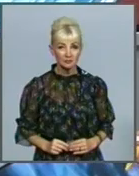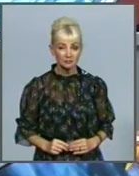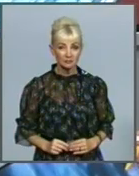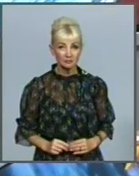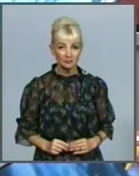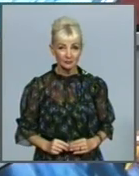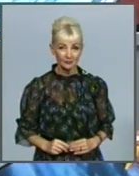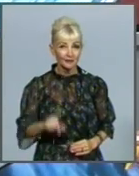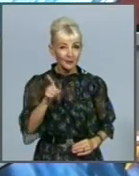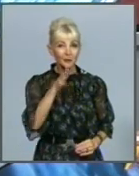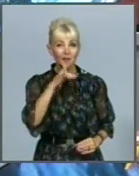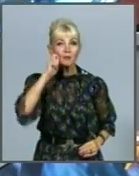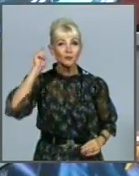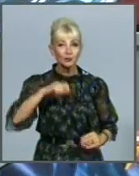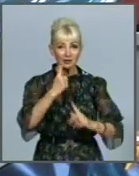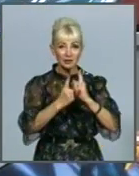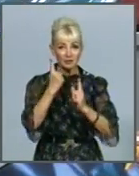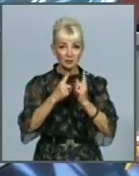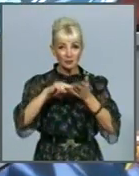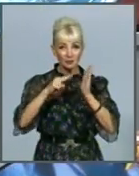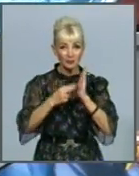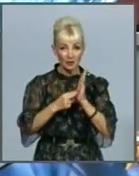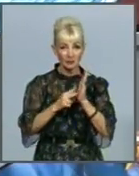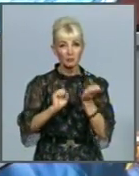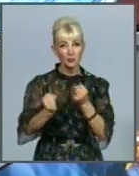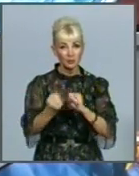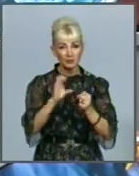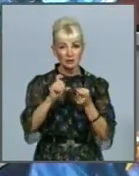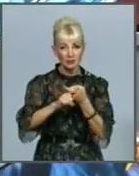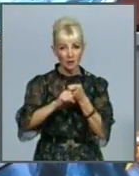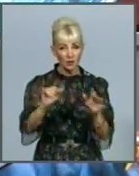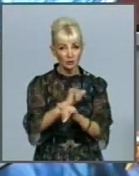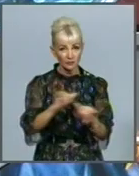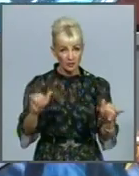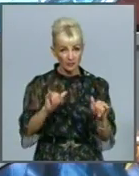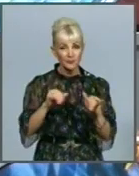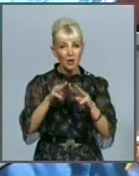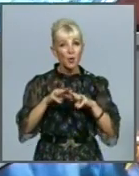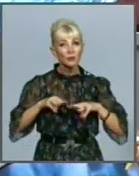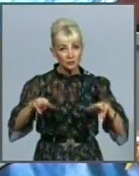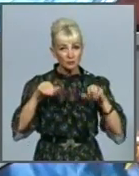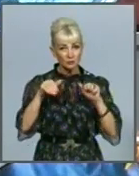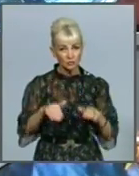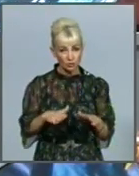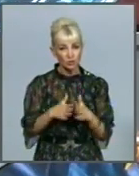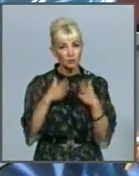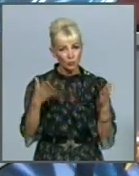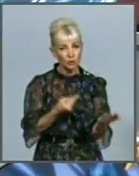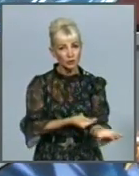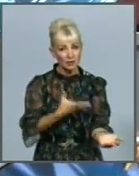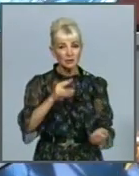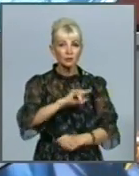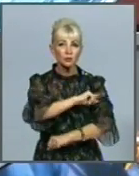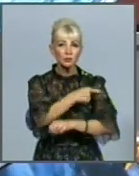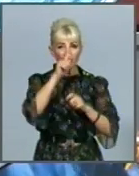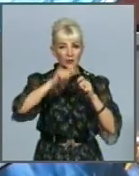У той же час в Україні змінюють стратегію введення боротьби з коронавірусом. Урядовцями вирішено робити більше тестів та посилити